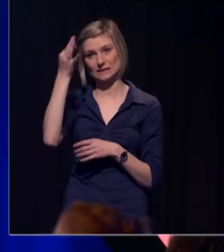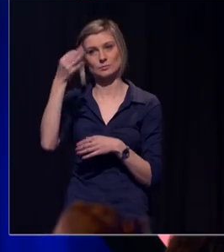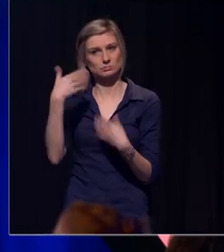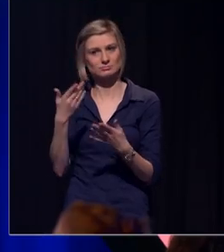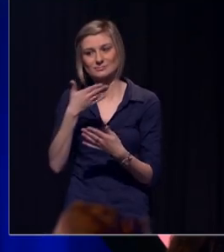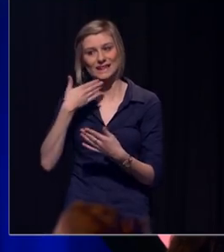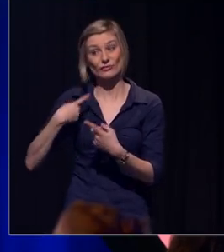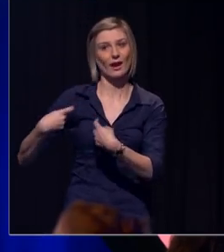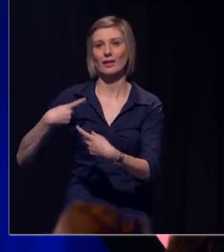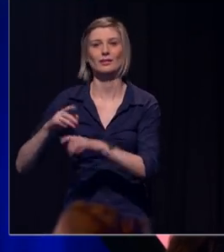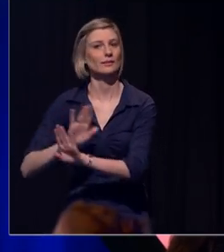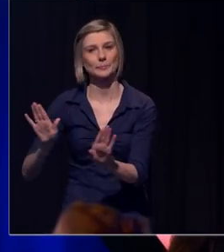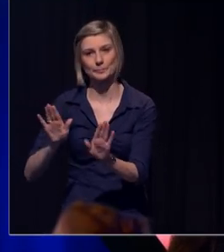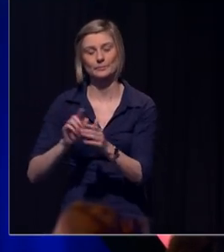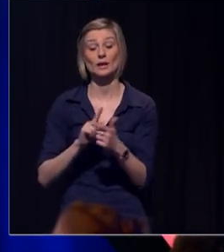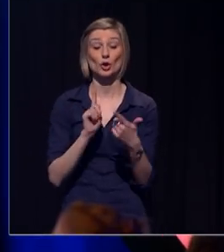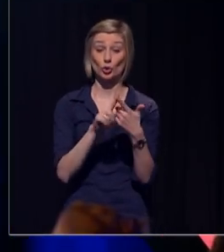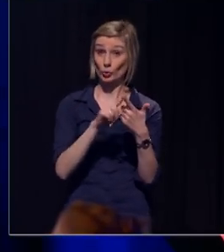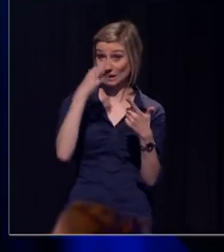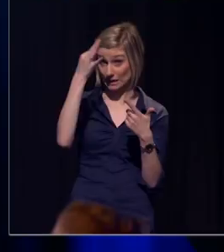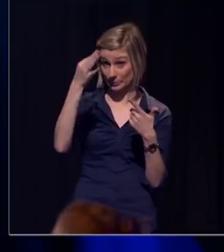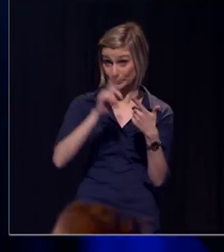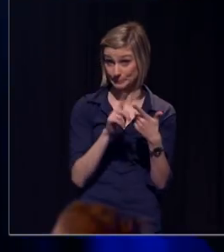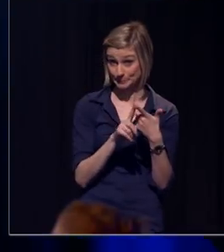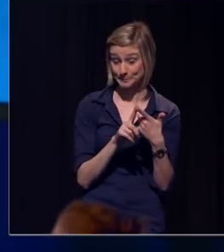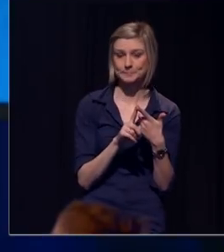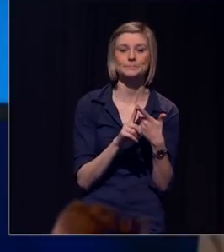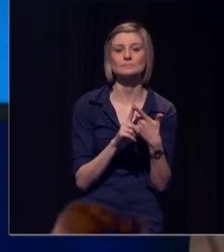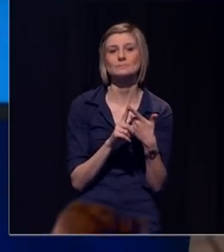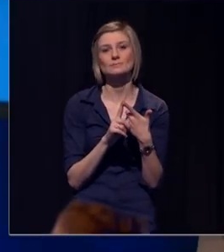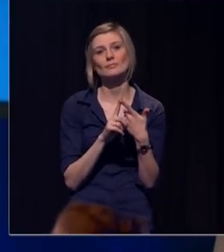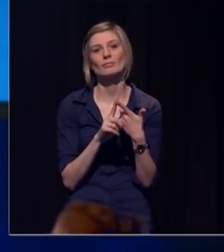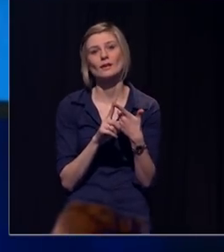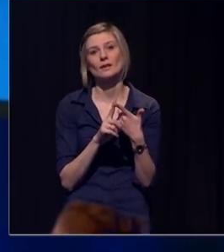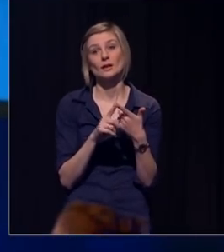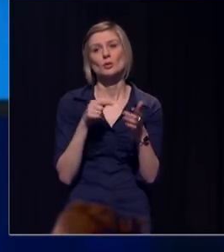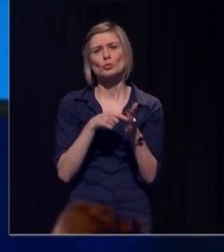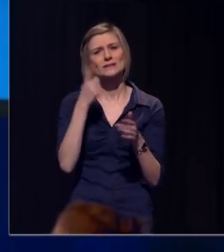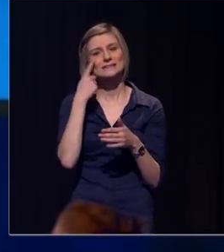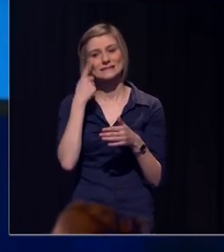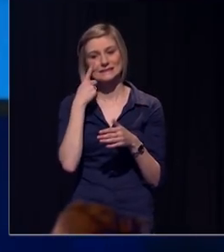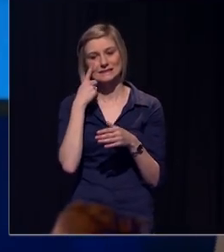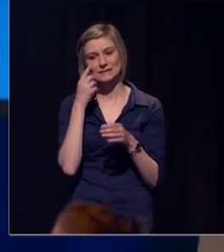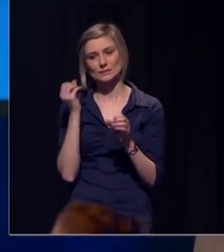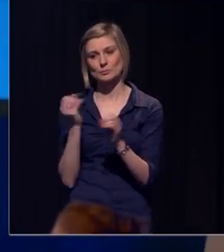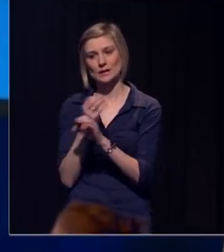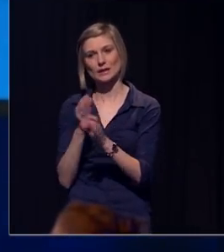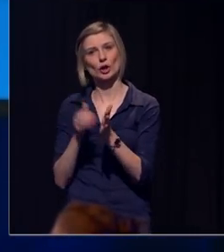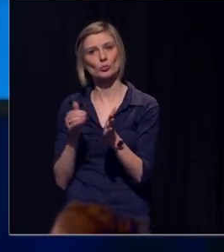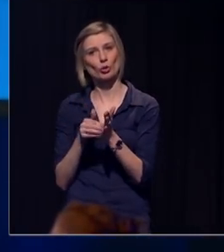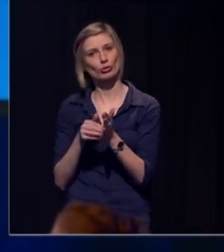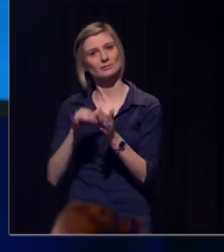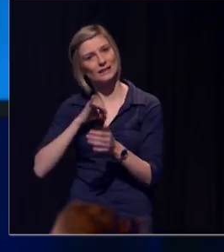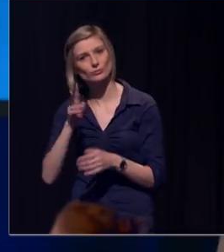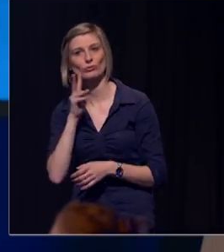komt. Mijn tweede tip. Je moet ervoor zorgen dat je je mediagebruik op een goede manier laat renderen. Er bestaan heel veel trucs